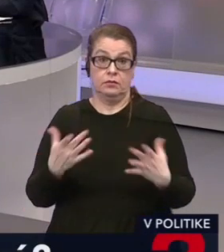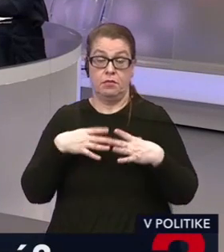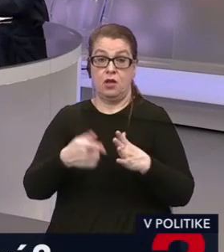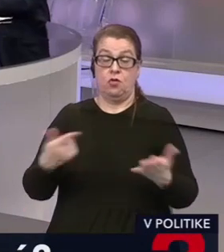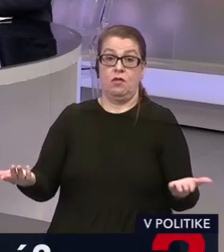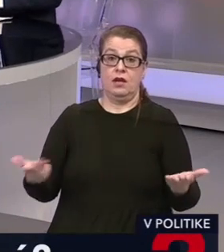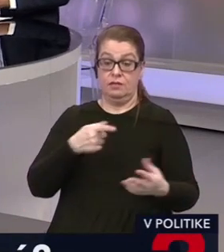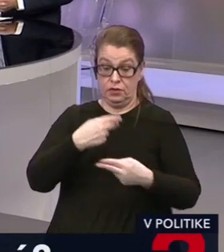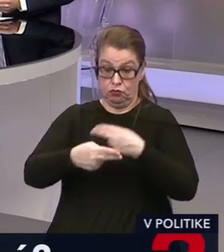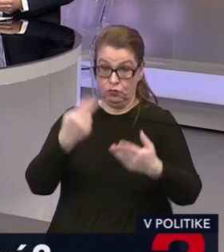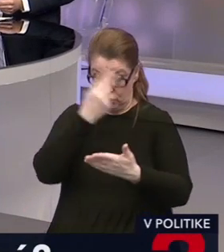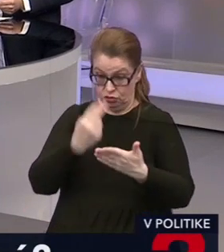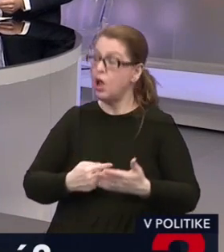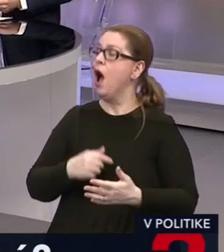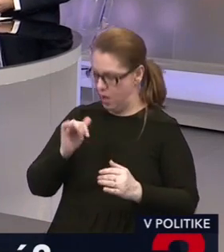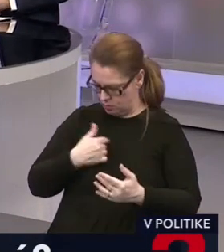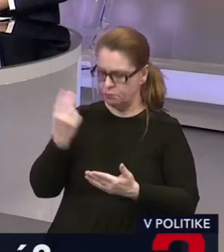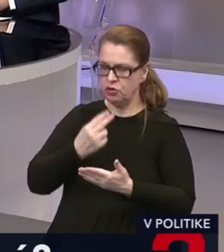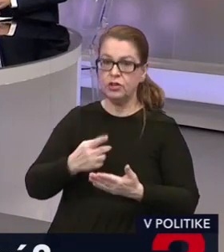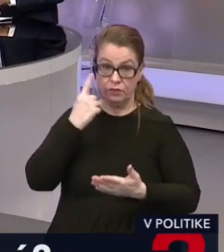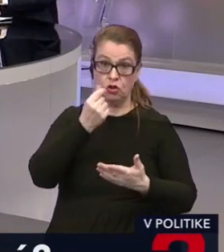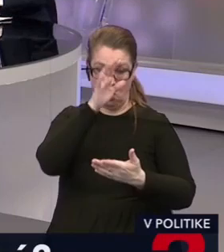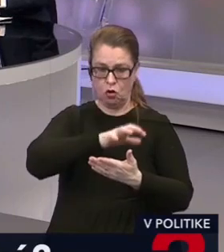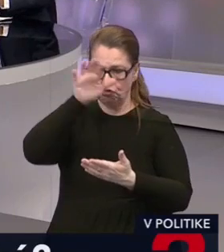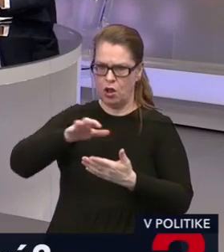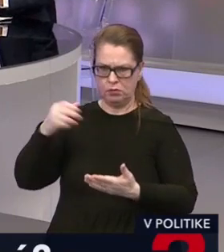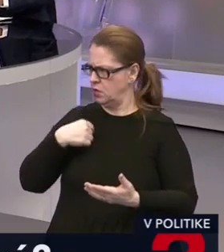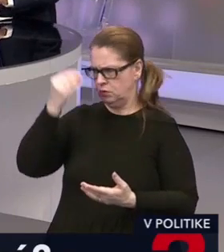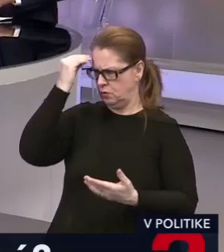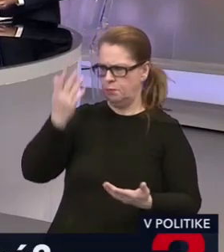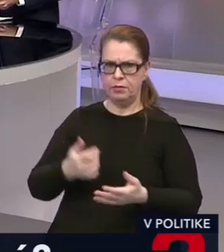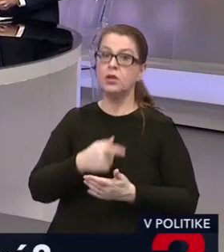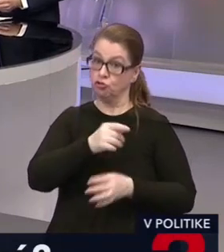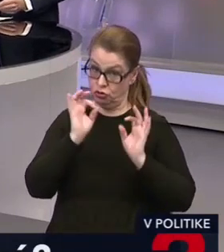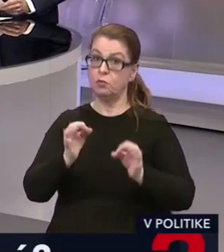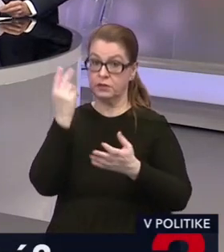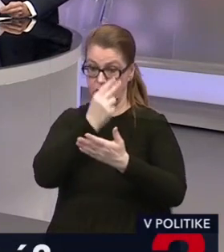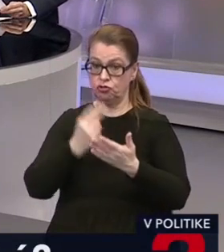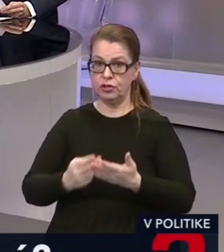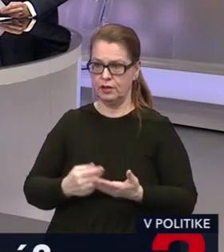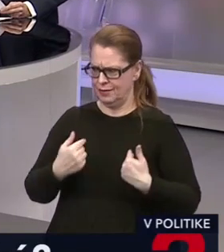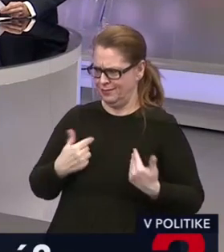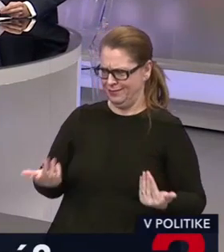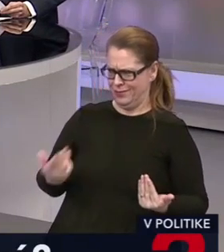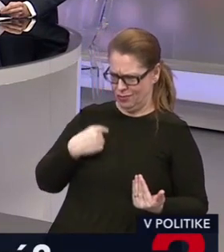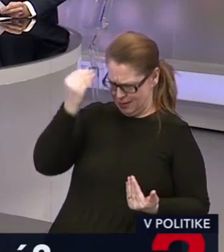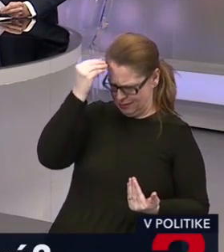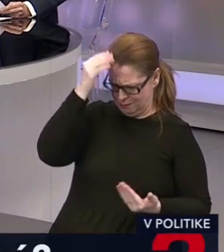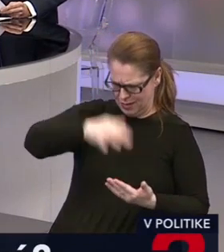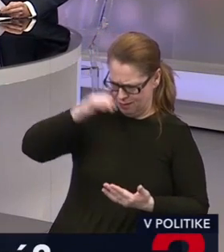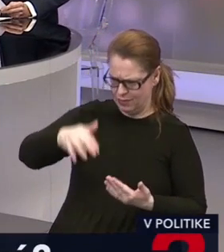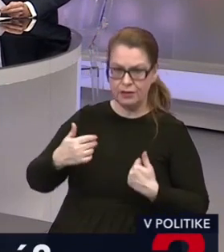vy ste tú zmluvu čítali? Áno, čítali ste. Viete, koľko mám článkov? Neviem, si to nepovedal. Tak výborné ste ho čítali. No ja vám povieme, som si to prečítal.